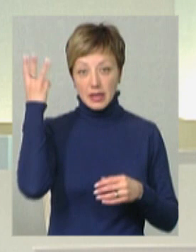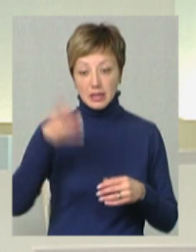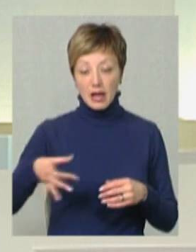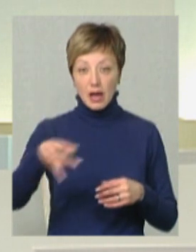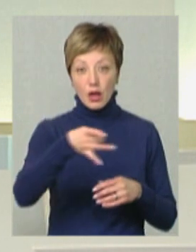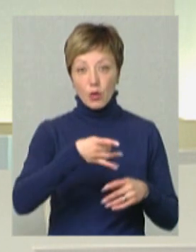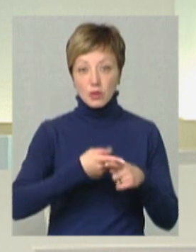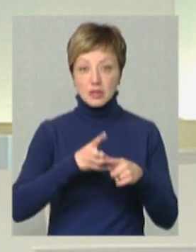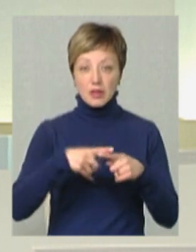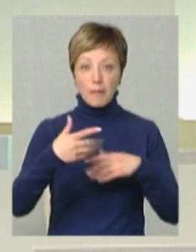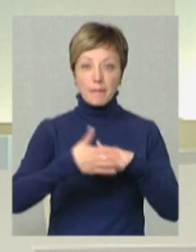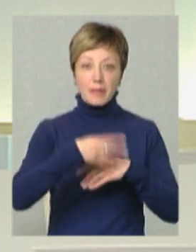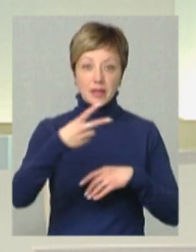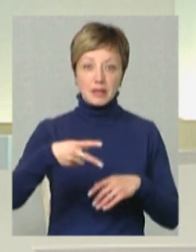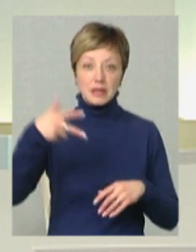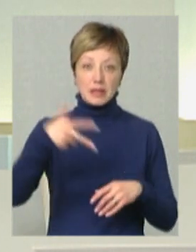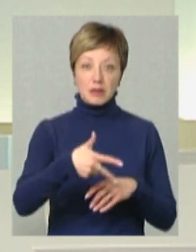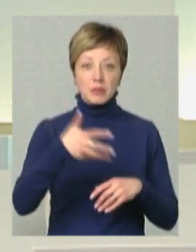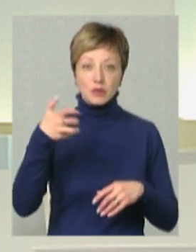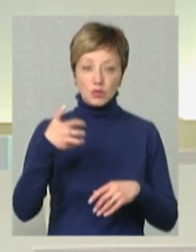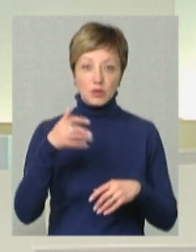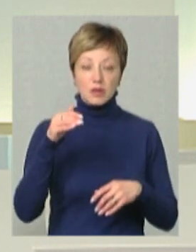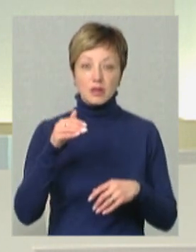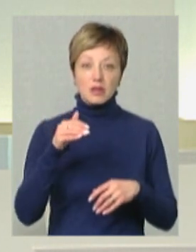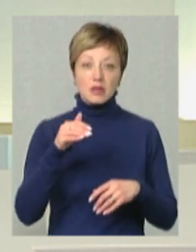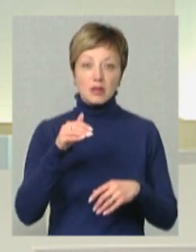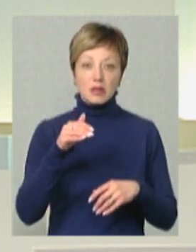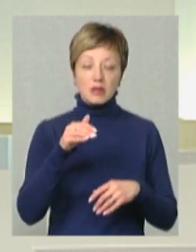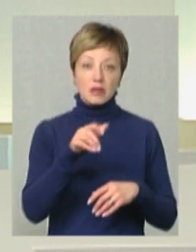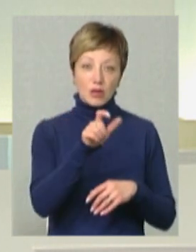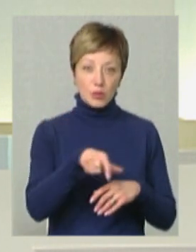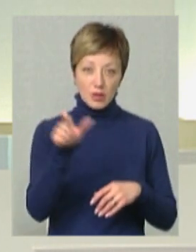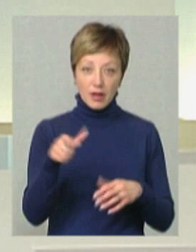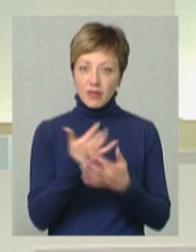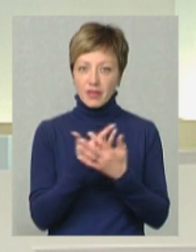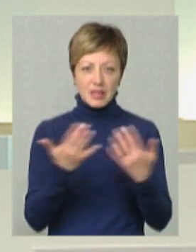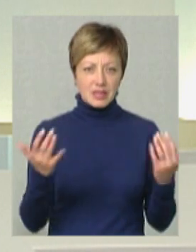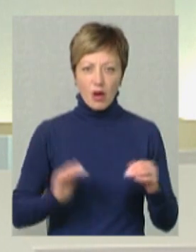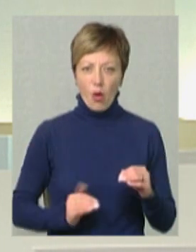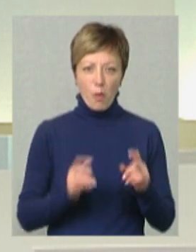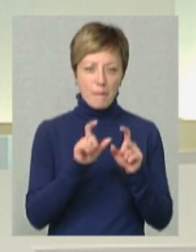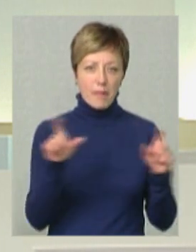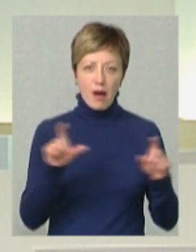то це близько 3,5 тисяч фахівців у дуже різних компаніях.